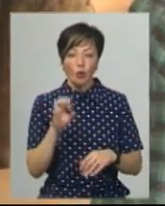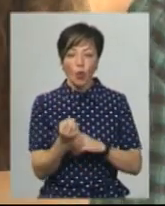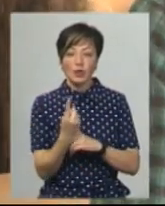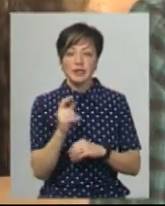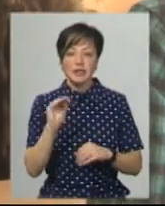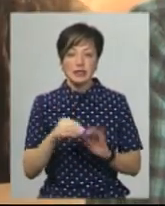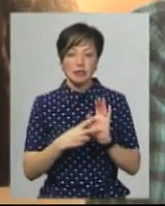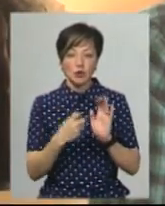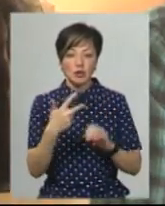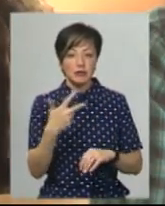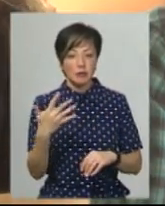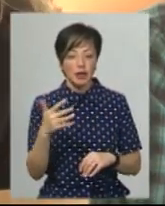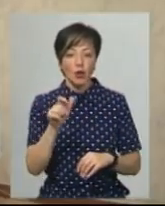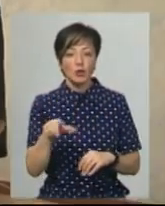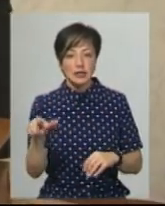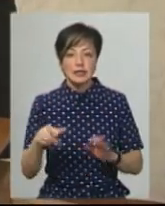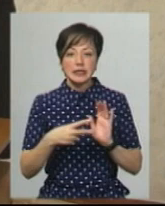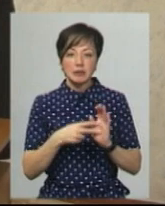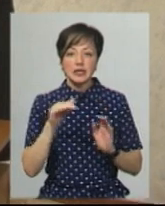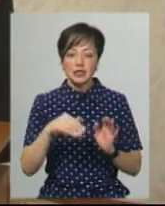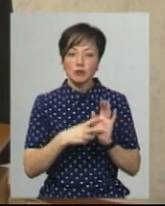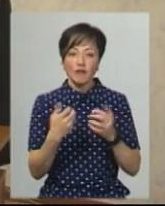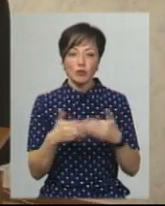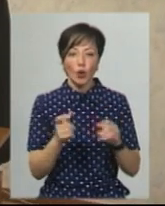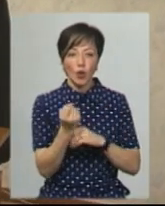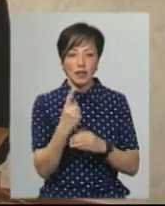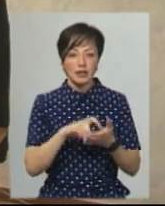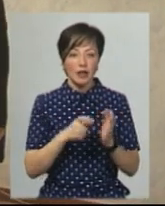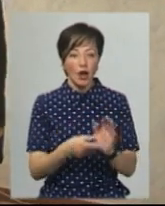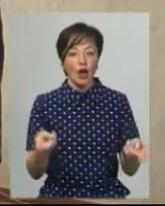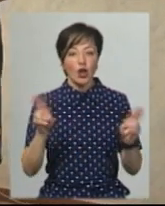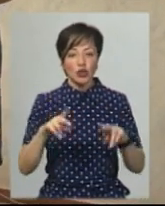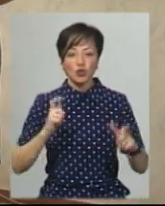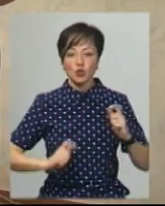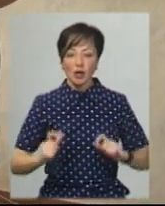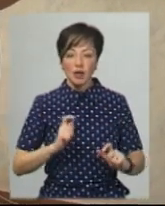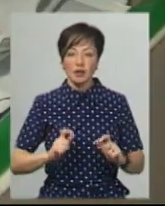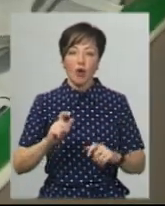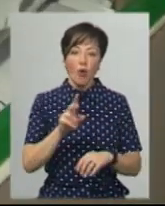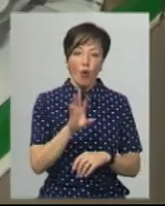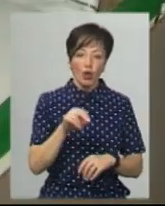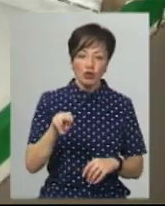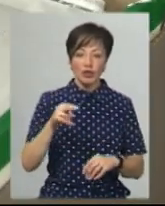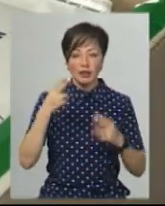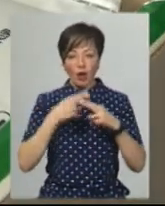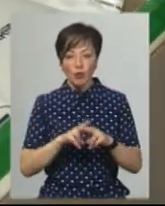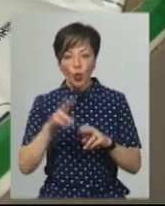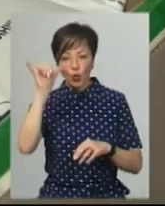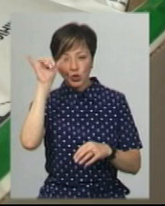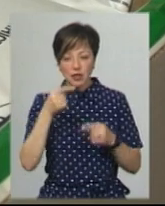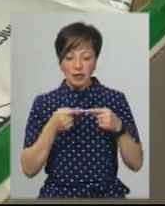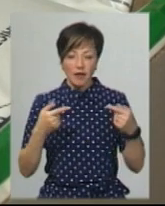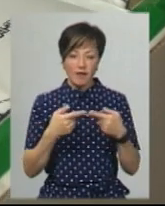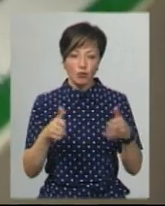735 осіб. З них 7 тисяч 700 – випускники 11 класів. Решта – студенти вишів, коледжів, технікумів, училищ та випускники